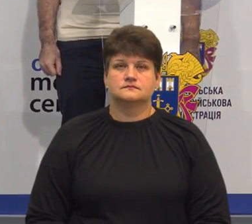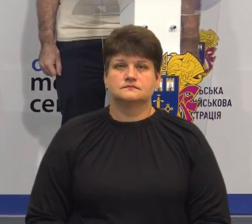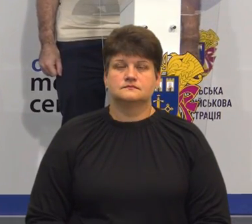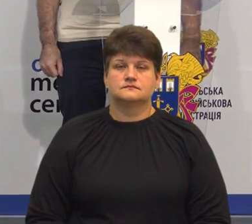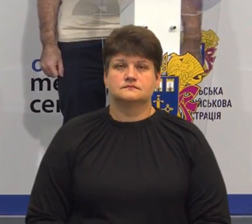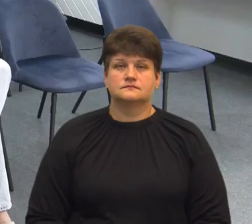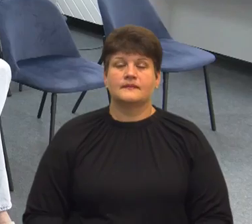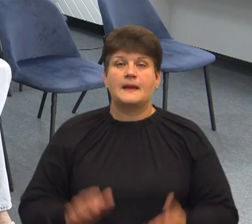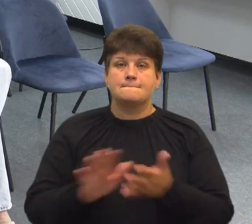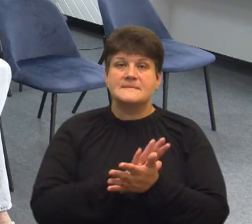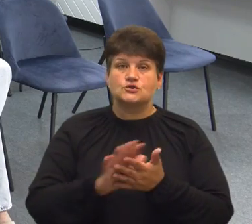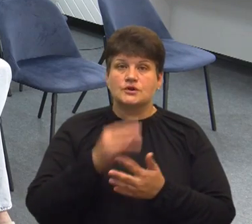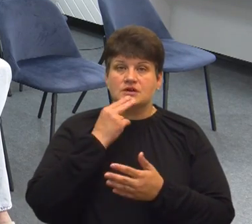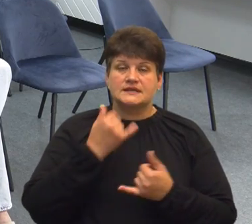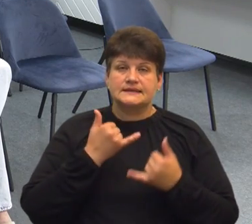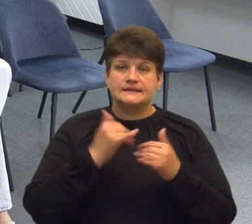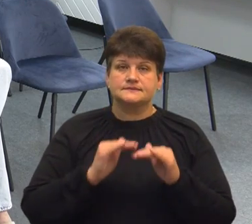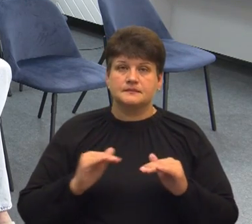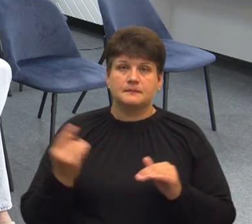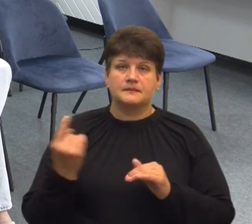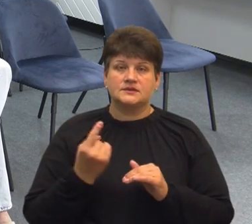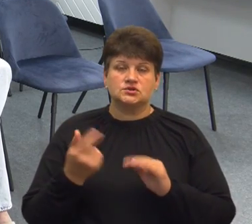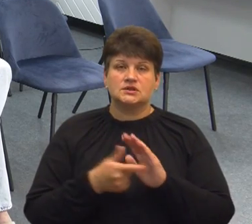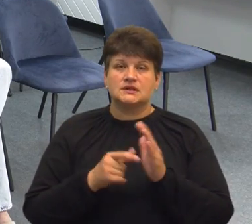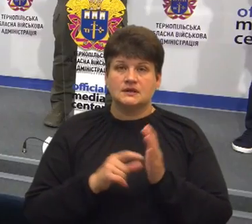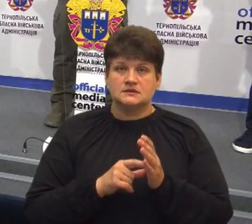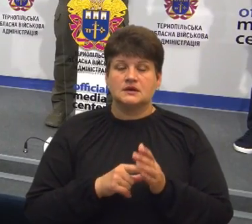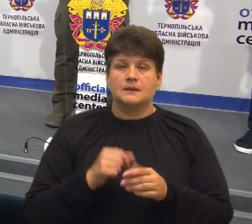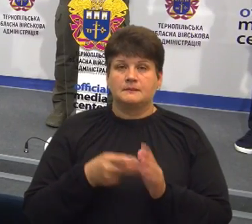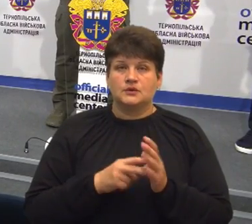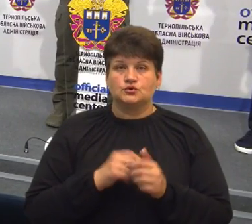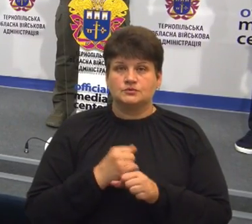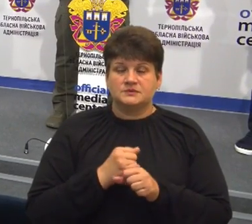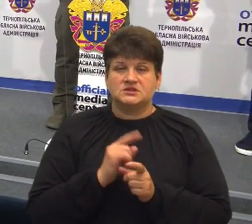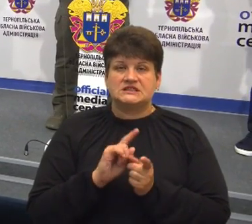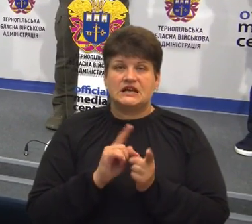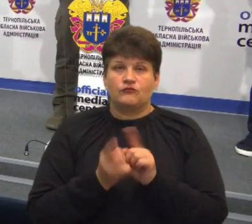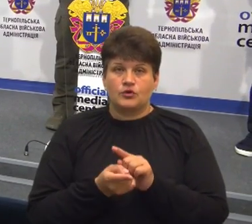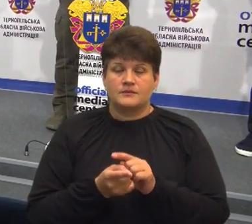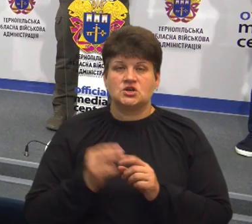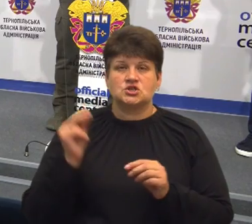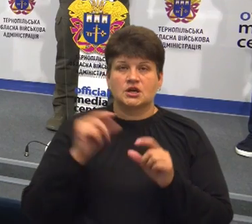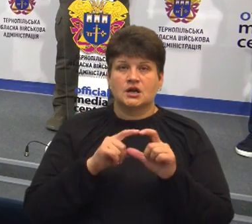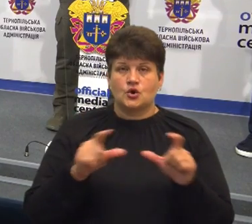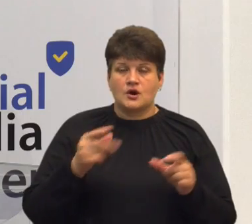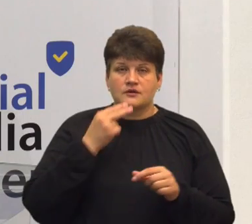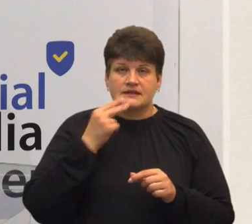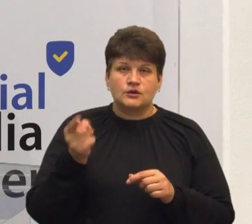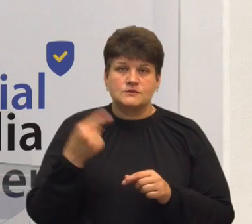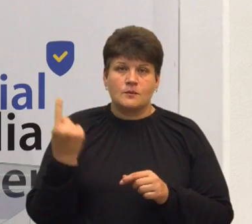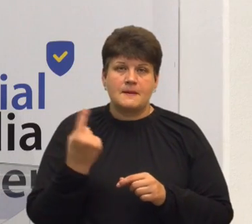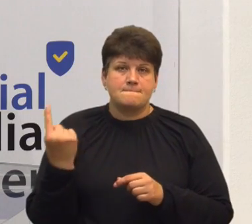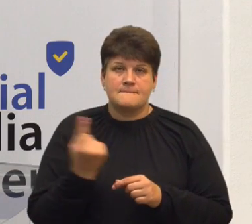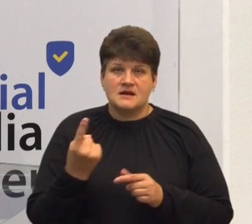Безкоштовне харчування для учнів початкових класів планують впровадити під час реформи шкільного харчування. Тернопільська область – одна з перших, де